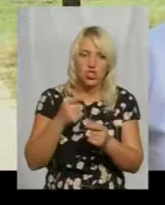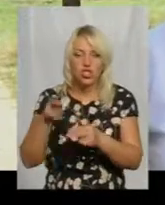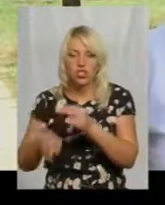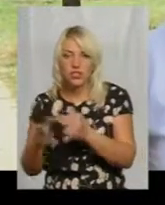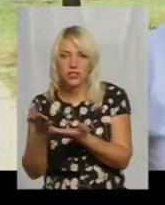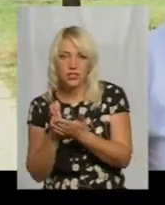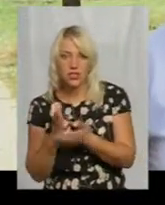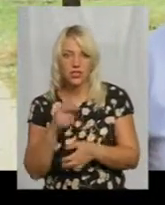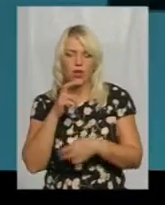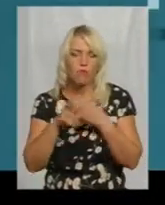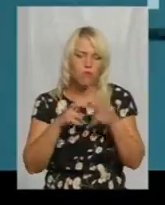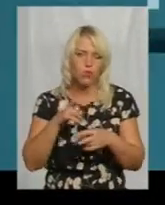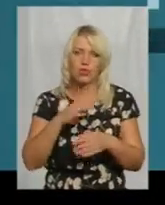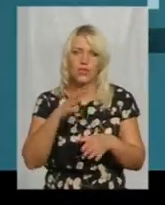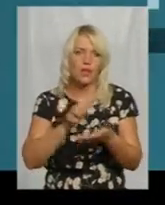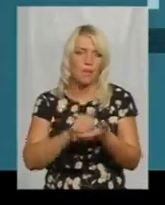Пошук займає дуже багато.